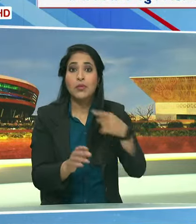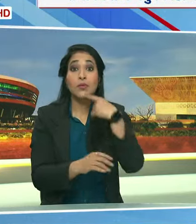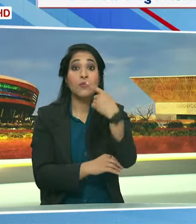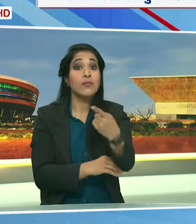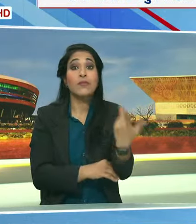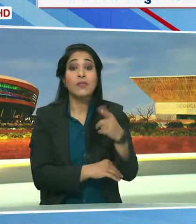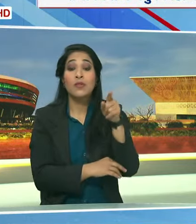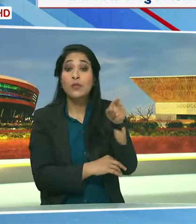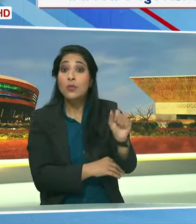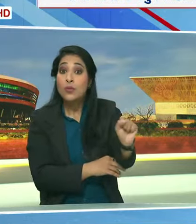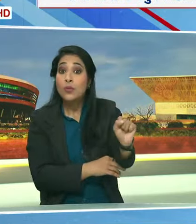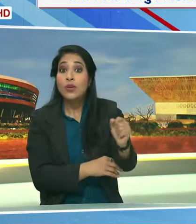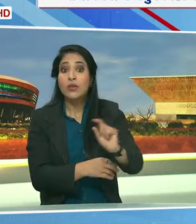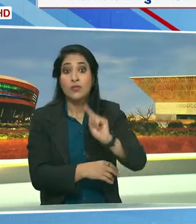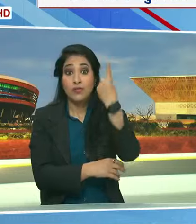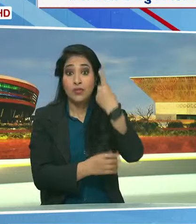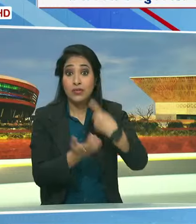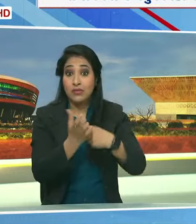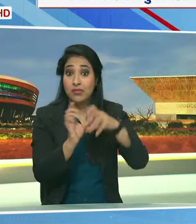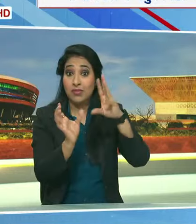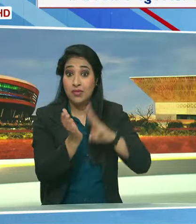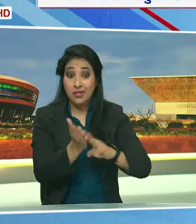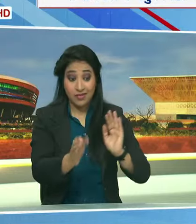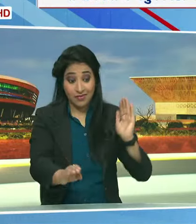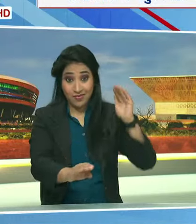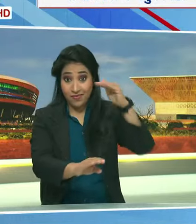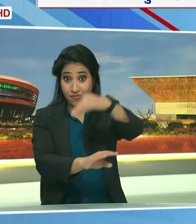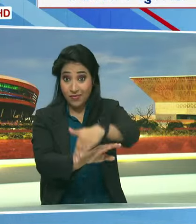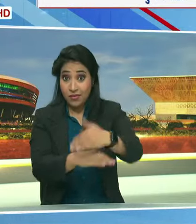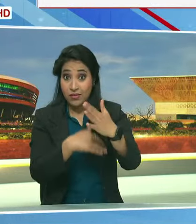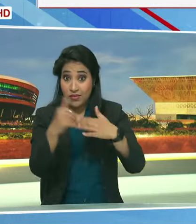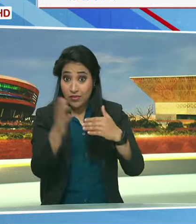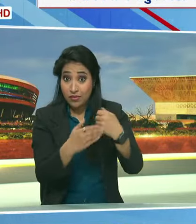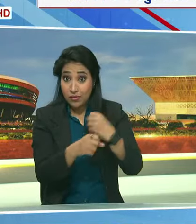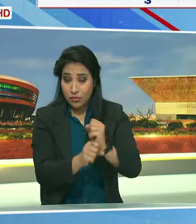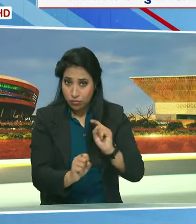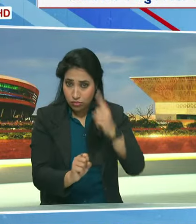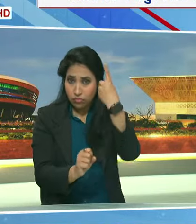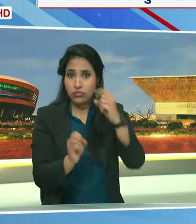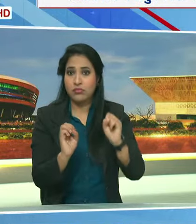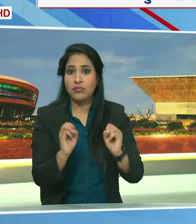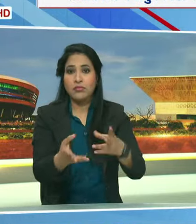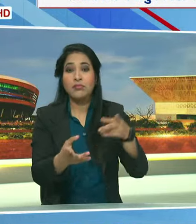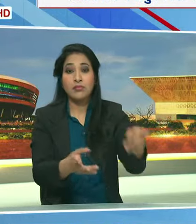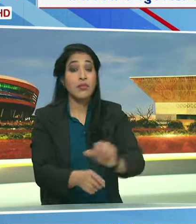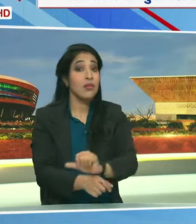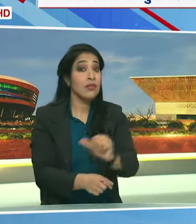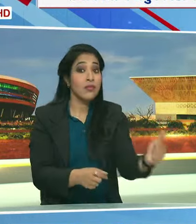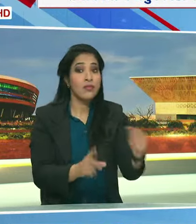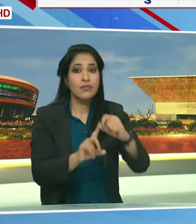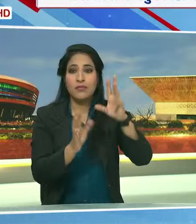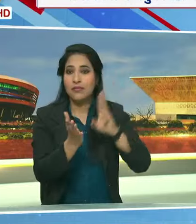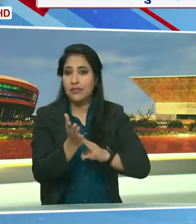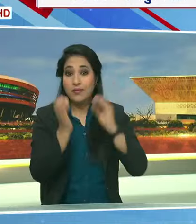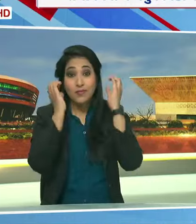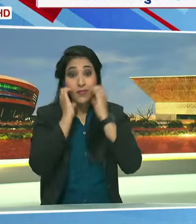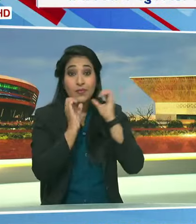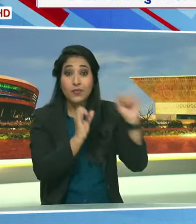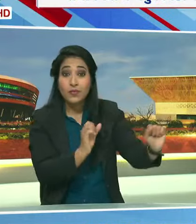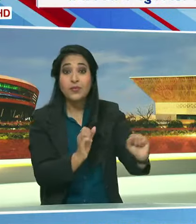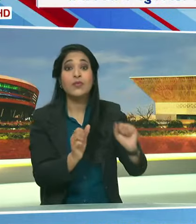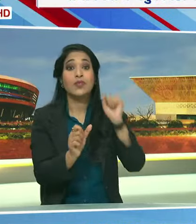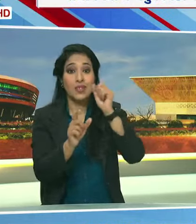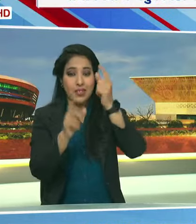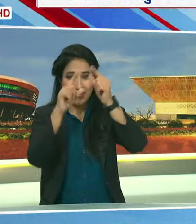माना जाता है कि कहाँ पर राम सेतु का निर्मान शुरू हुआ था इसके अलावा प्रधान मंत्री नरेंद्र